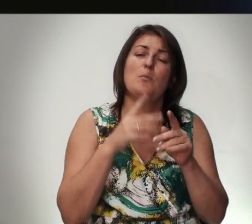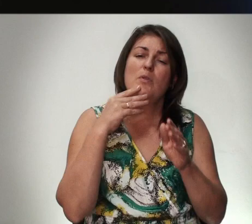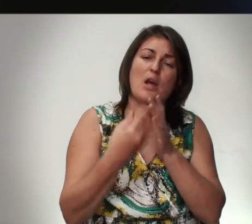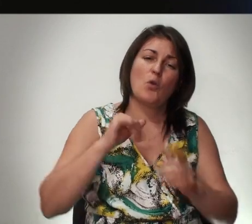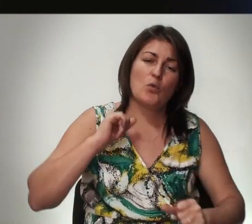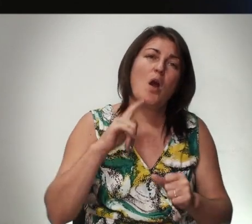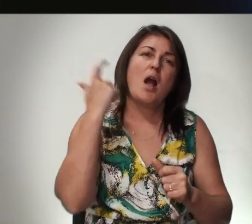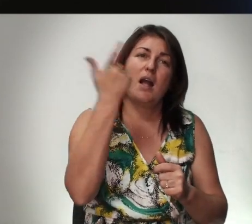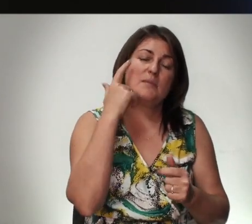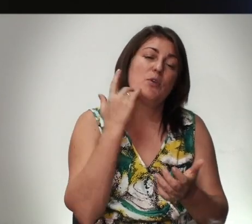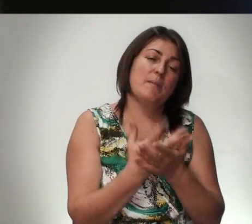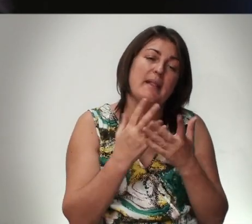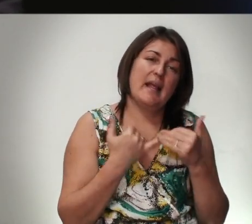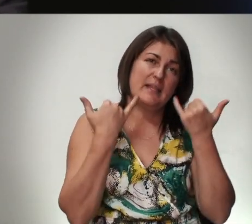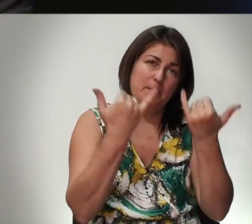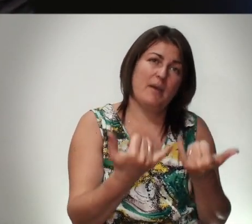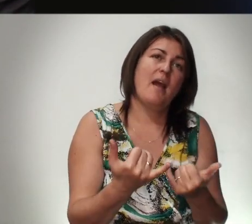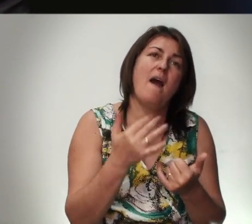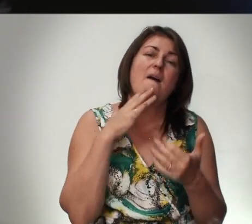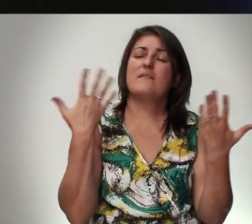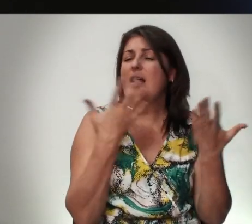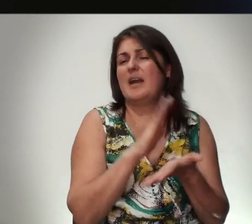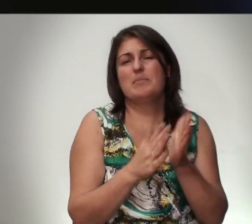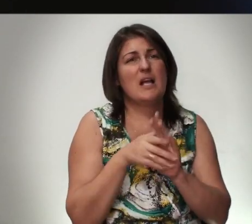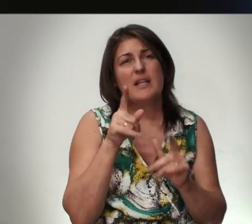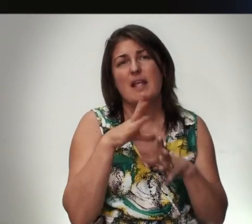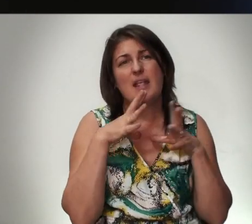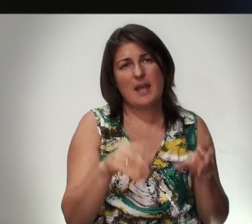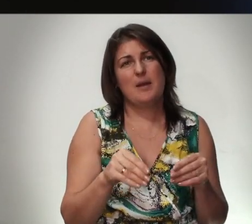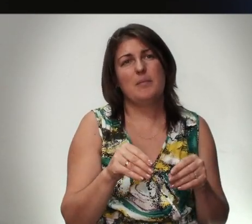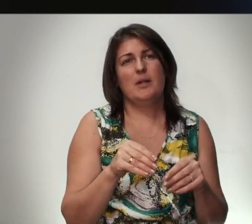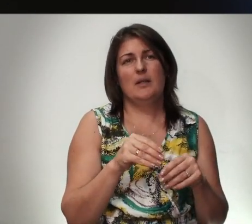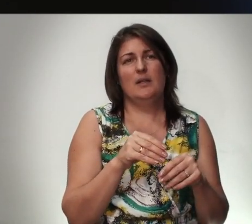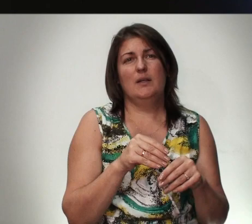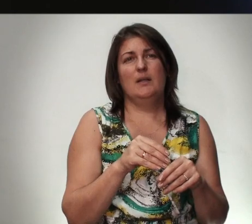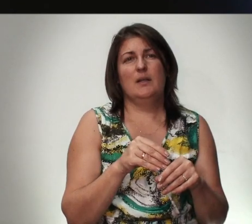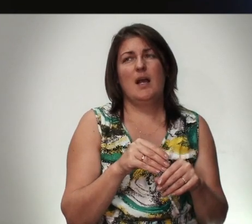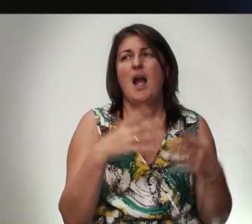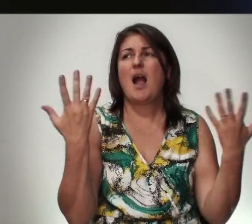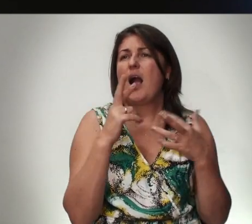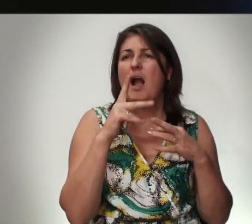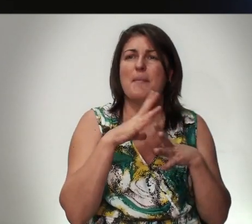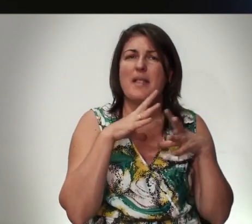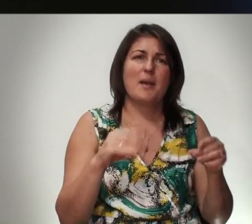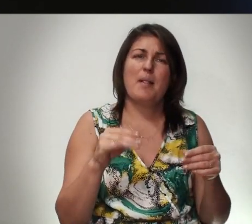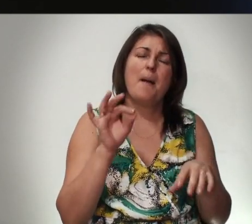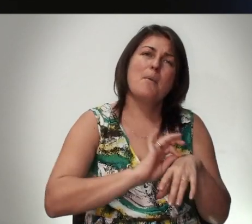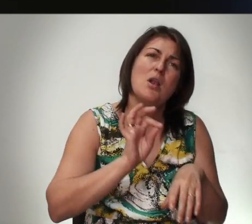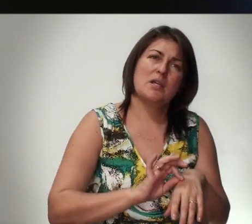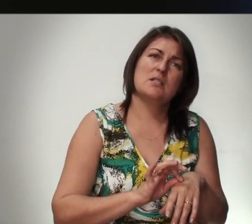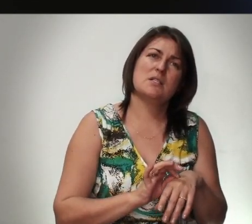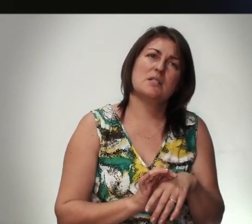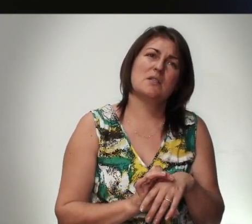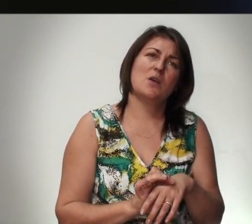Господь Имеет Для Тебя В Каких Обстоятельствах Ты Не Был Какая Была Болезнь